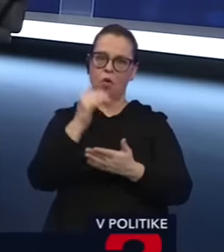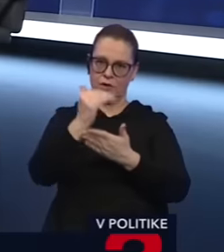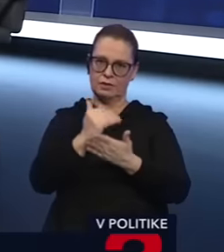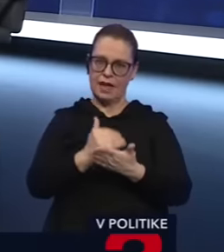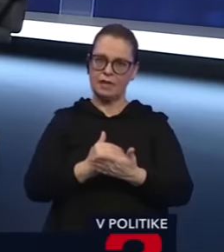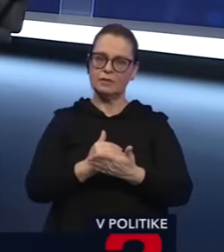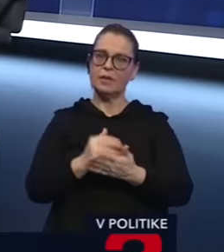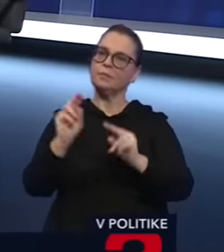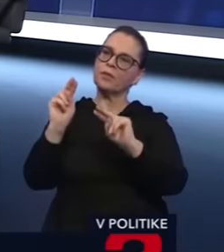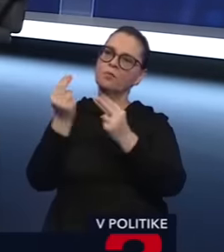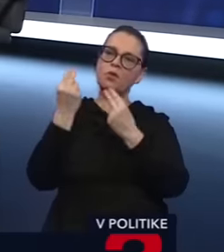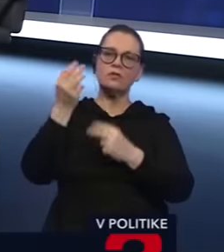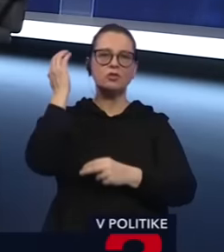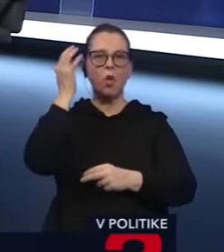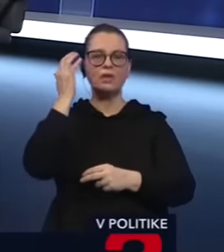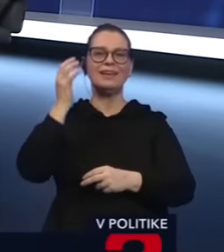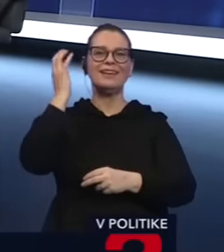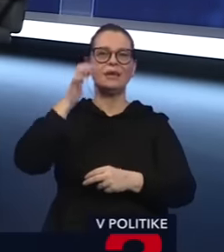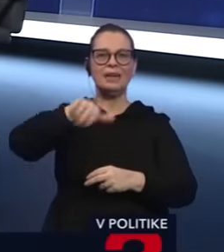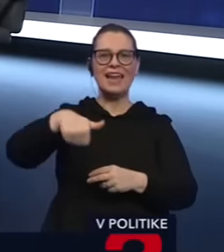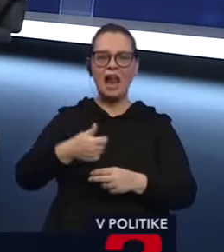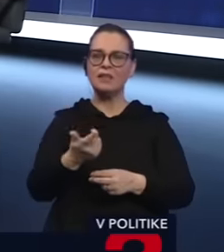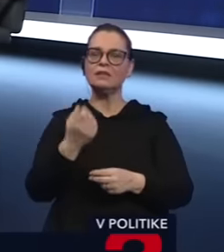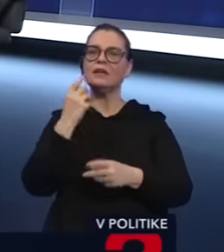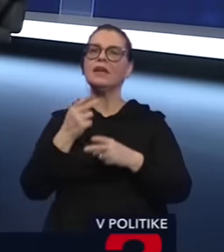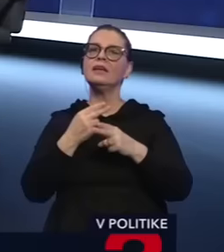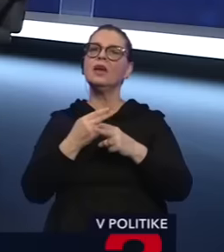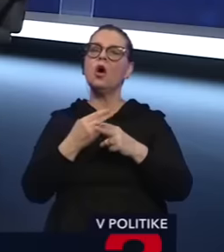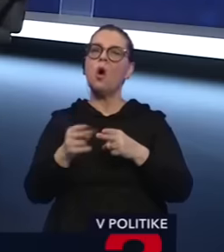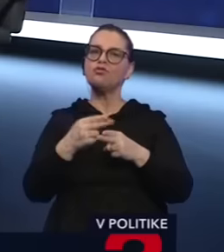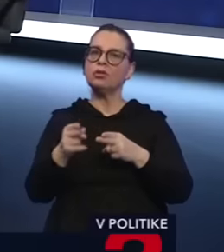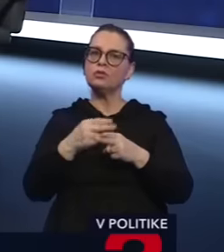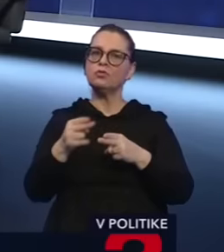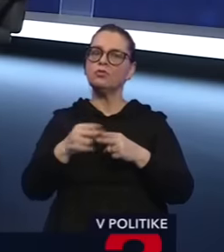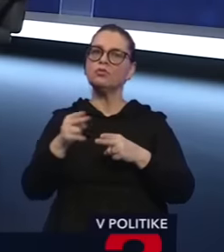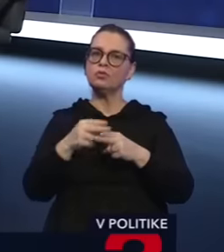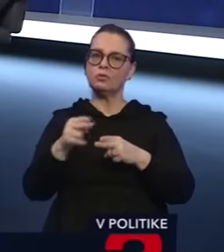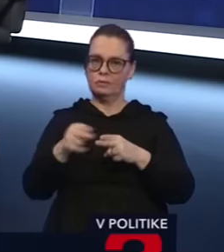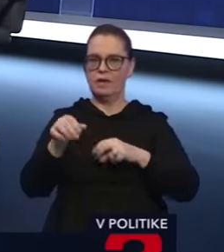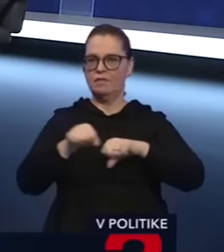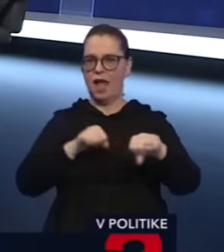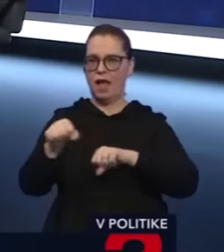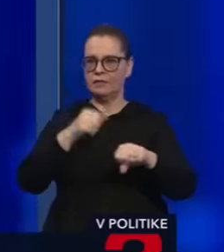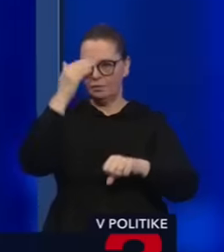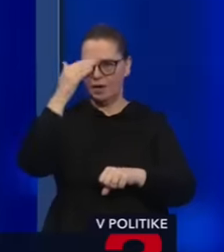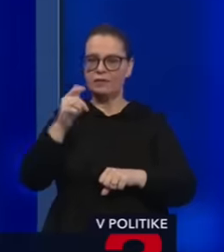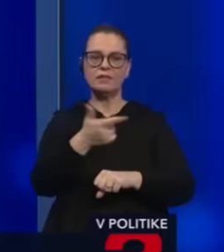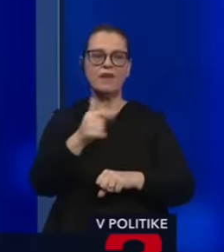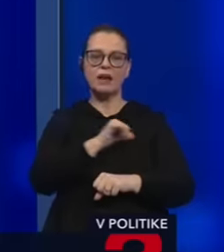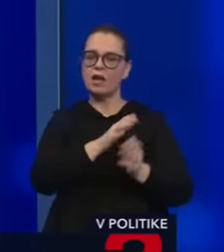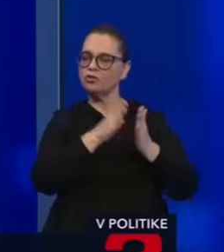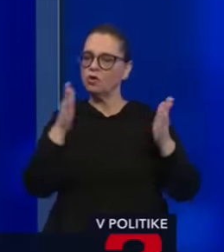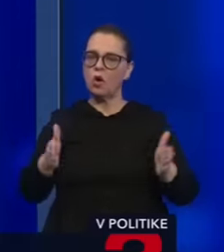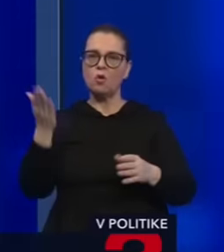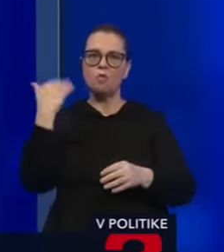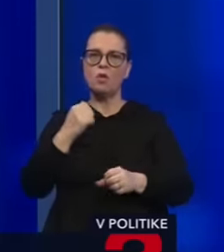Slovensku vlastne zlodeja, kriminálnici a kedy sa idú očisťovať vládni predstaviteľia, ktorí za 12 rokov sme tu nápachali... Ja